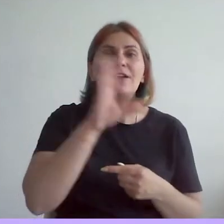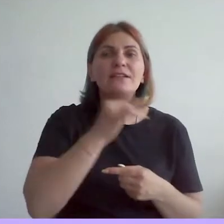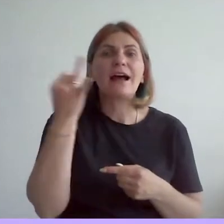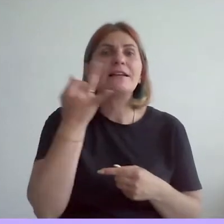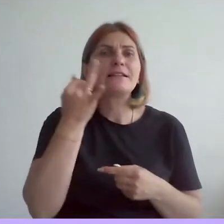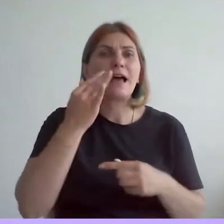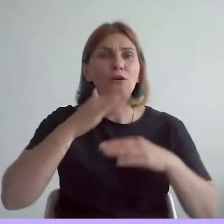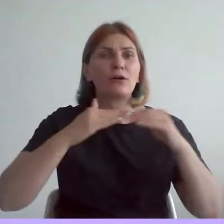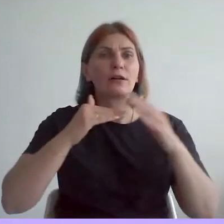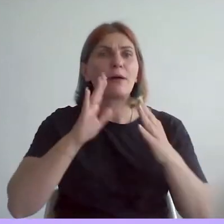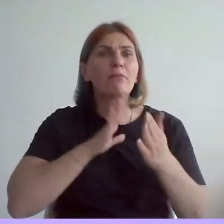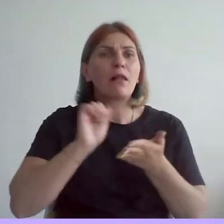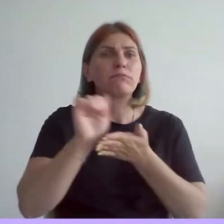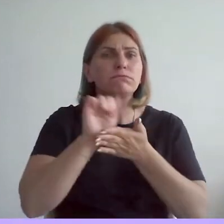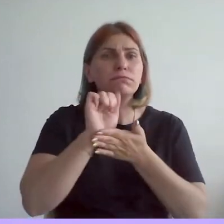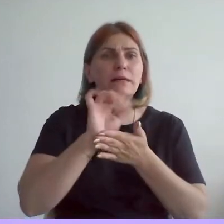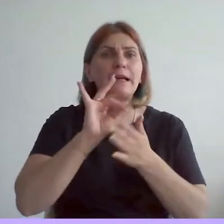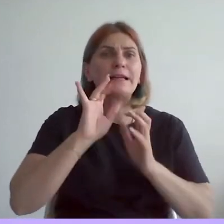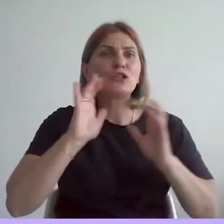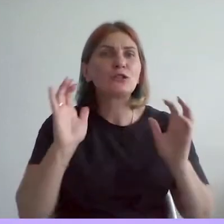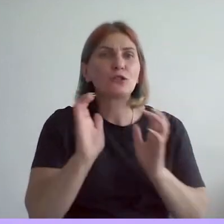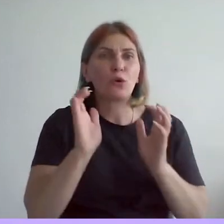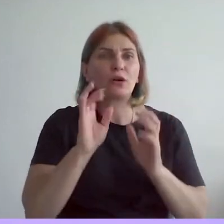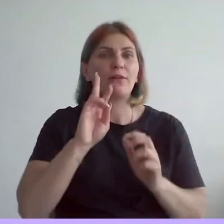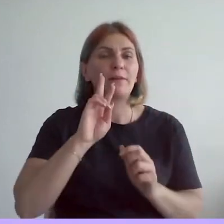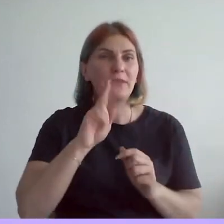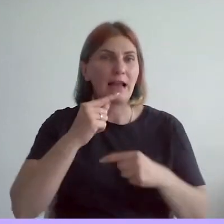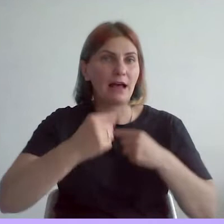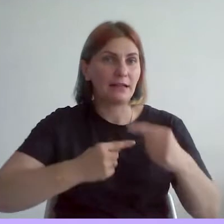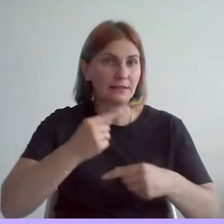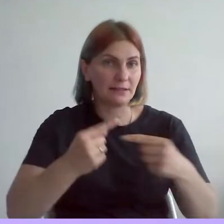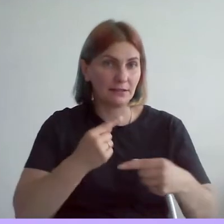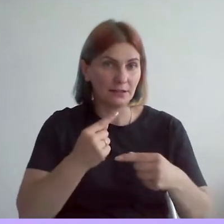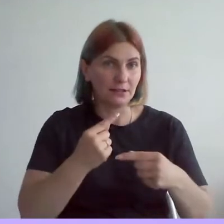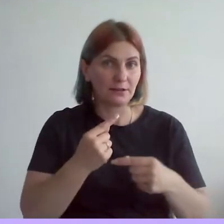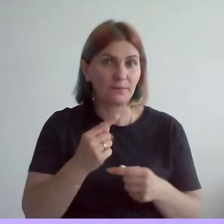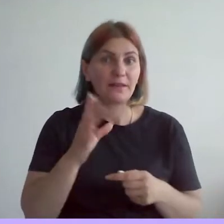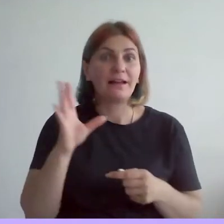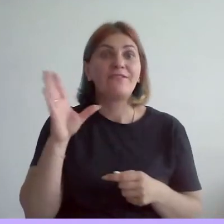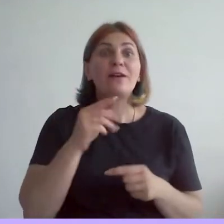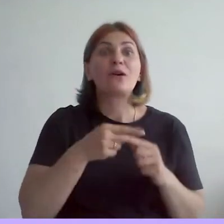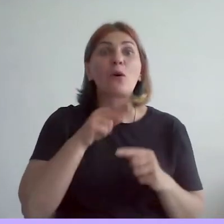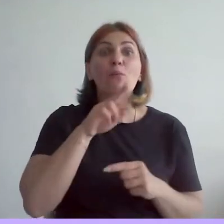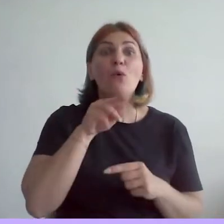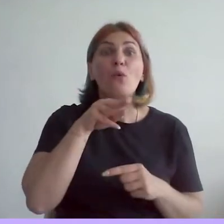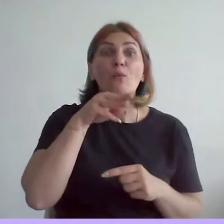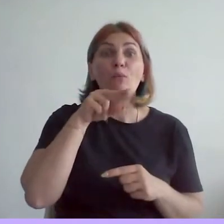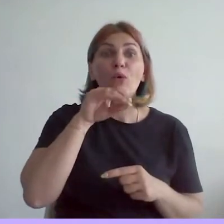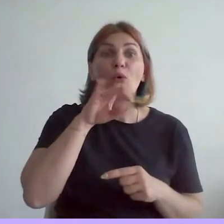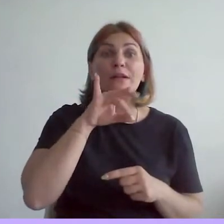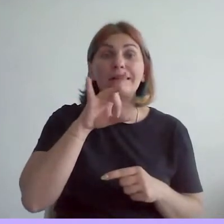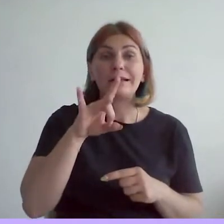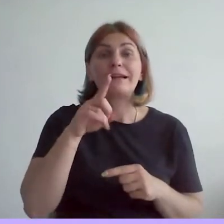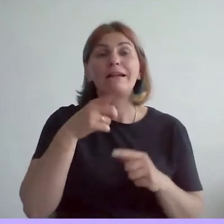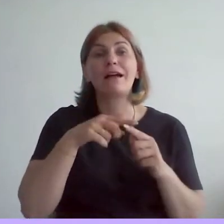бережно очищена и сохранена для потомков. Вообще Эден Поттер и его бюро Макаслом плюс партнерс, они